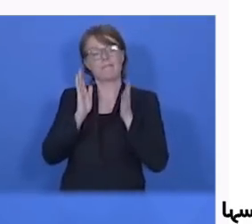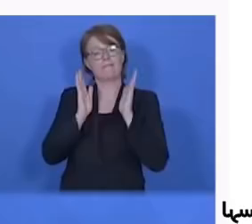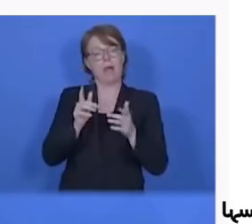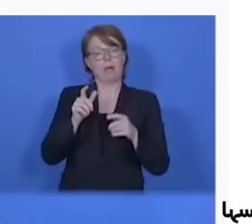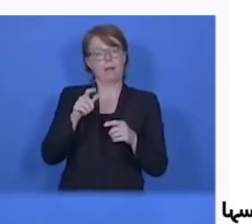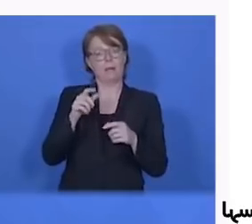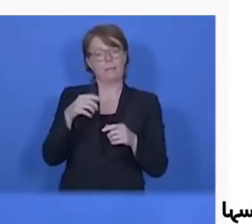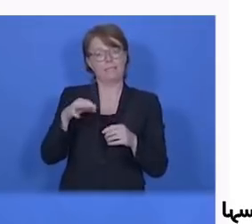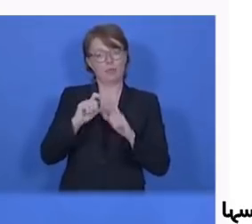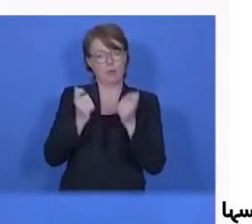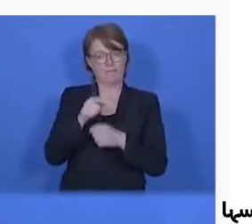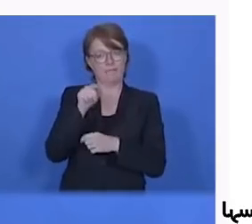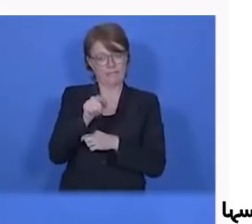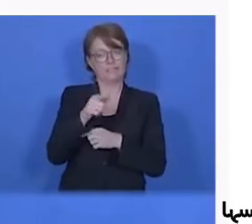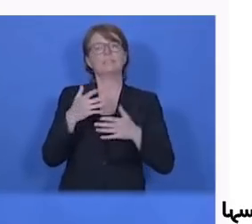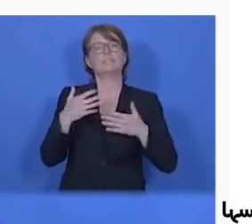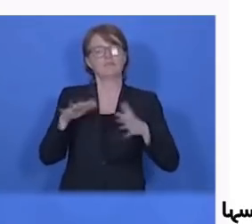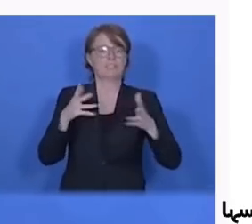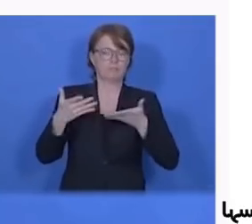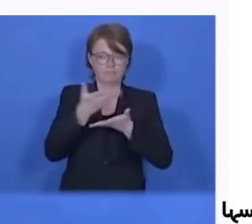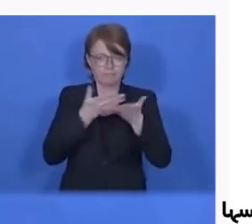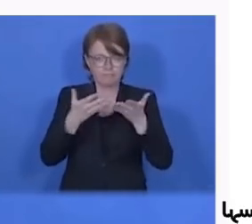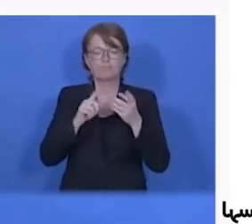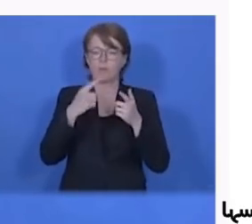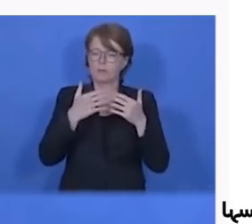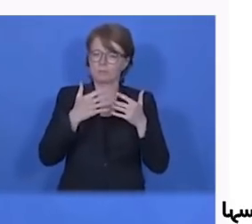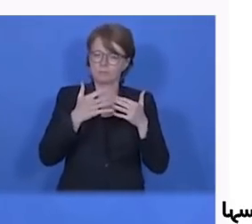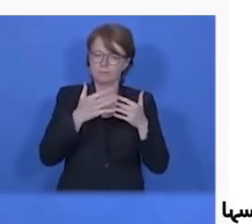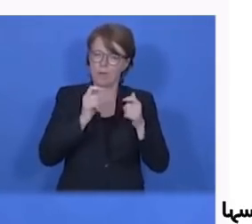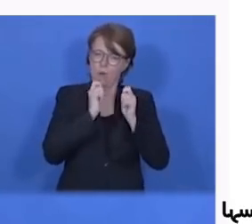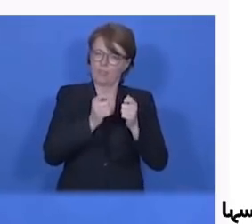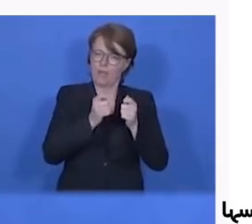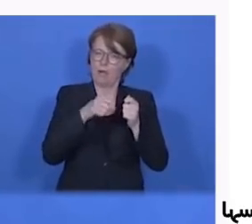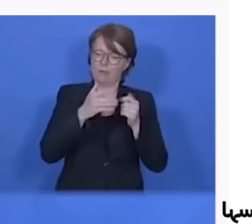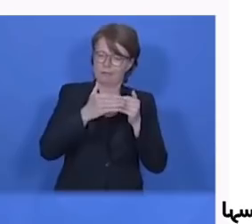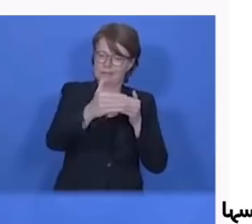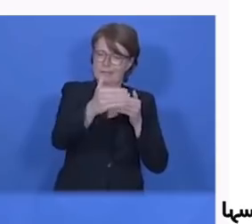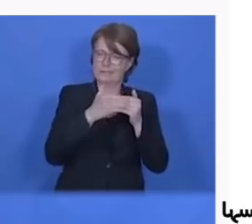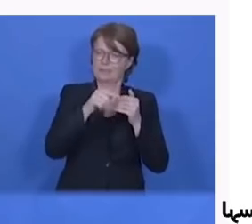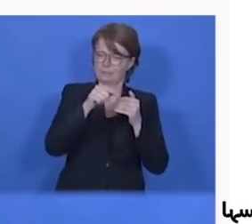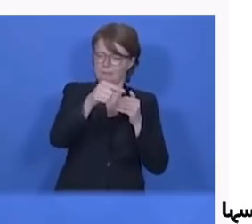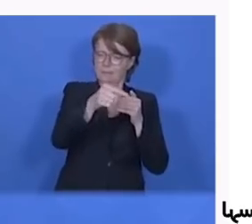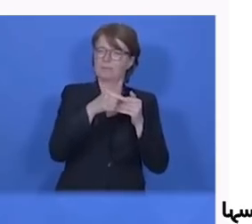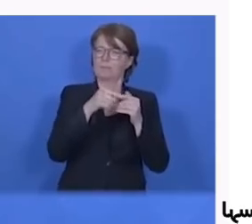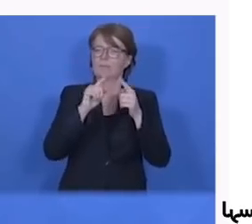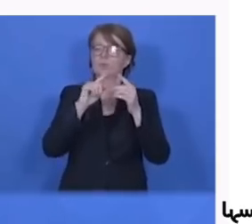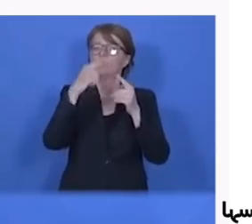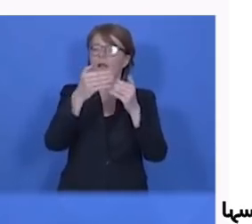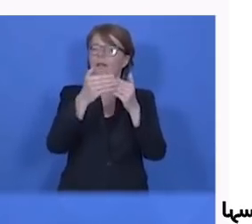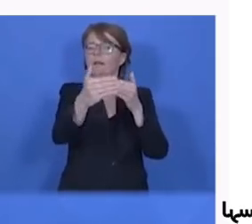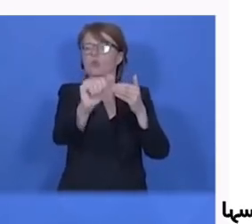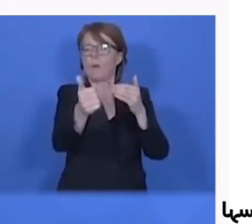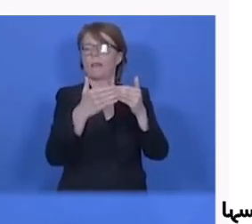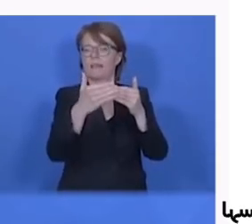آخر میگم اگر میتونید کارگری مستخدمی کسانی که واقعا الان در آمدشون به صفر رسیده در ایران در